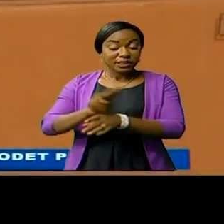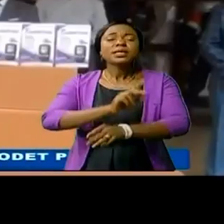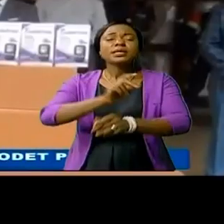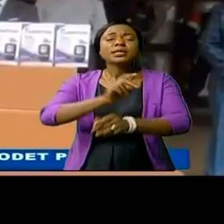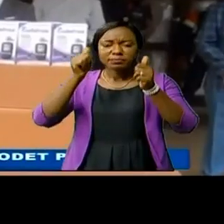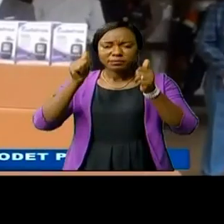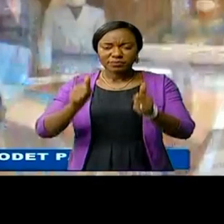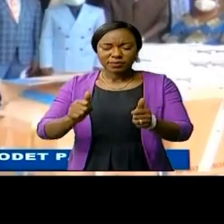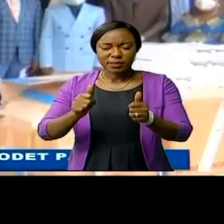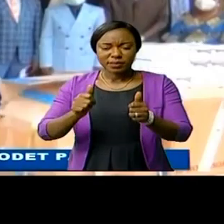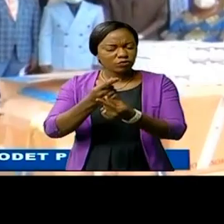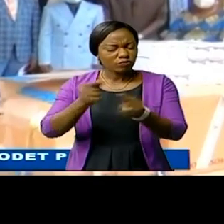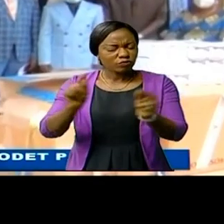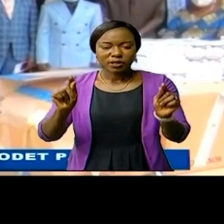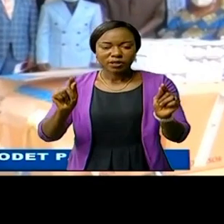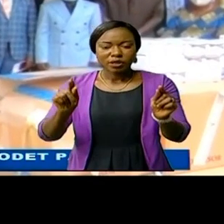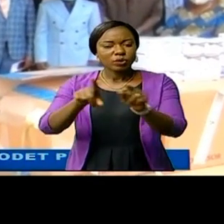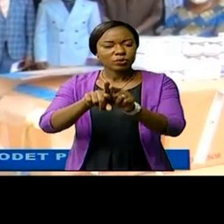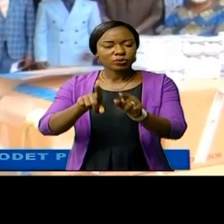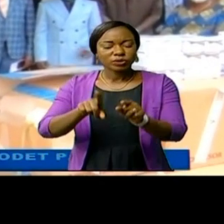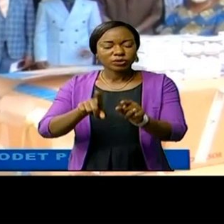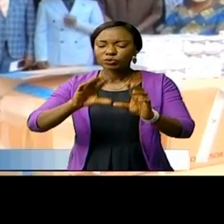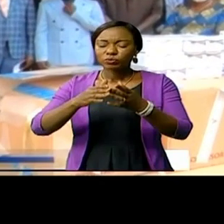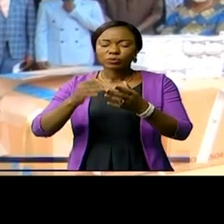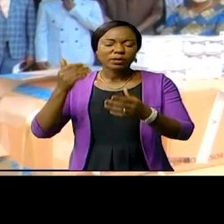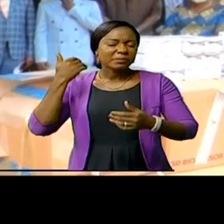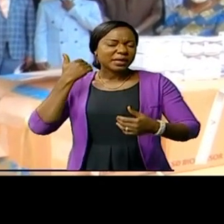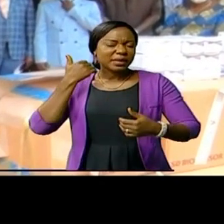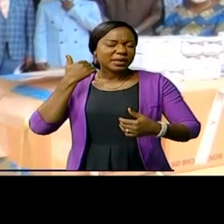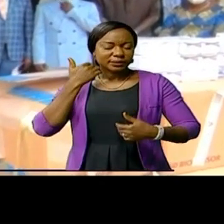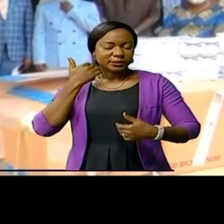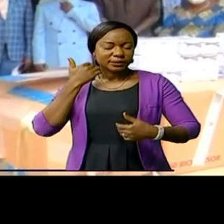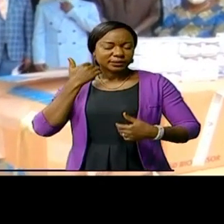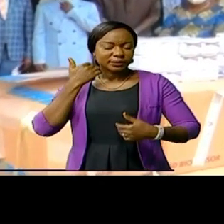dépister gratuitement les 25 premiers patients.